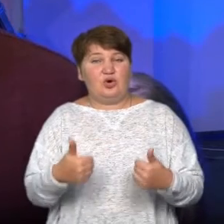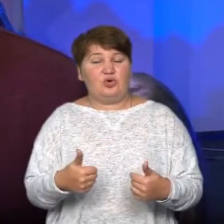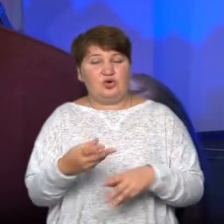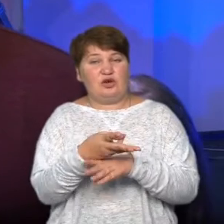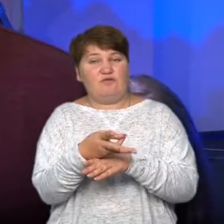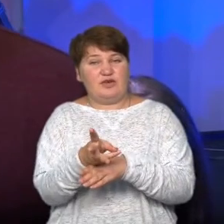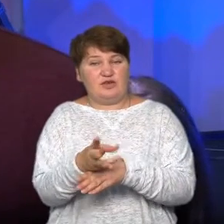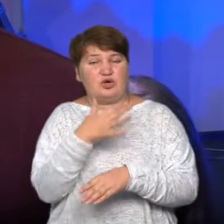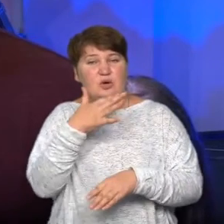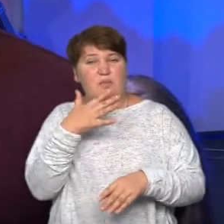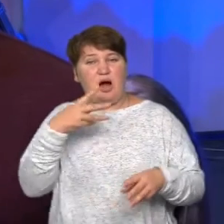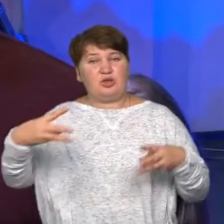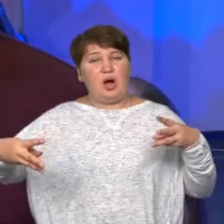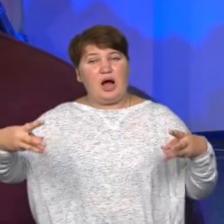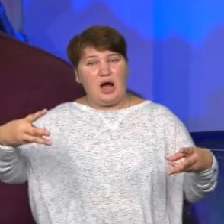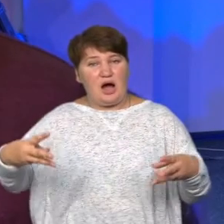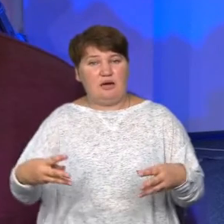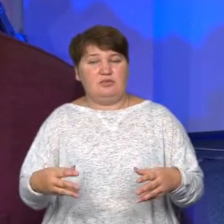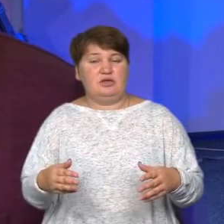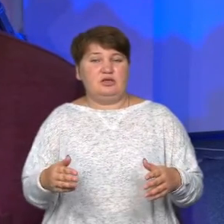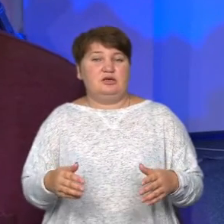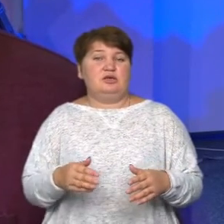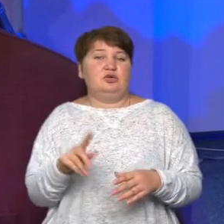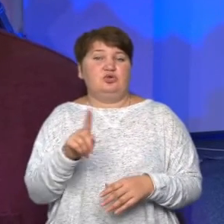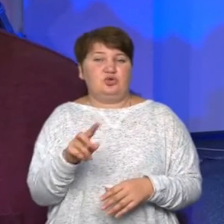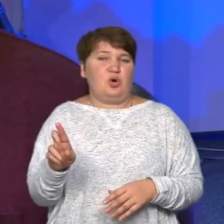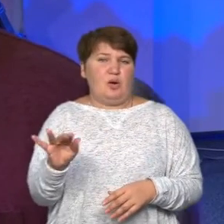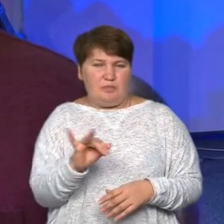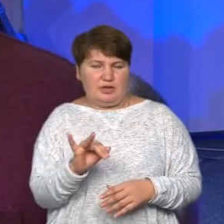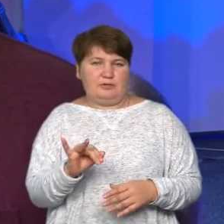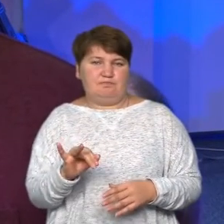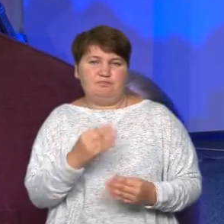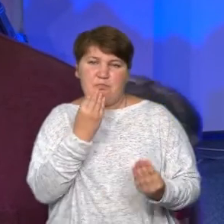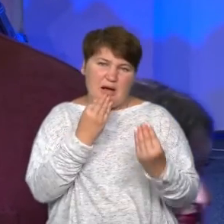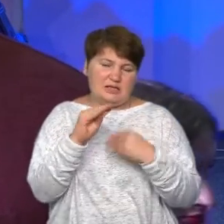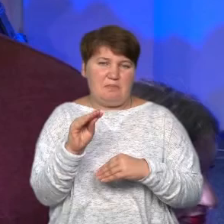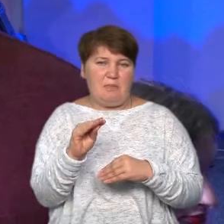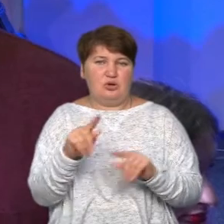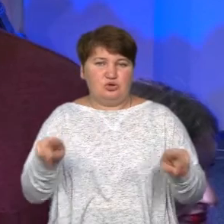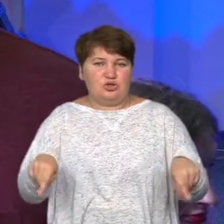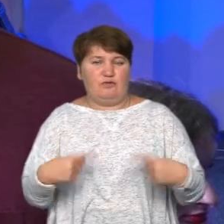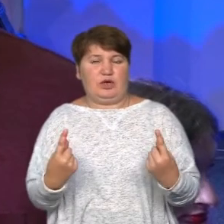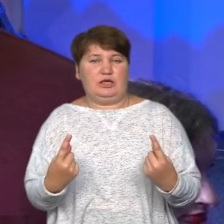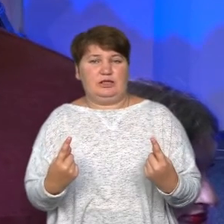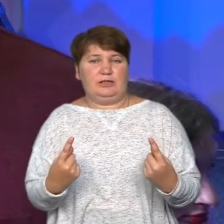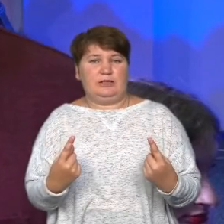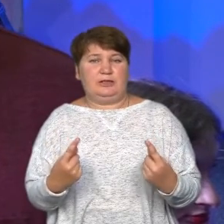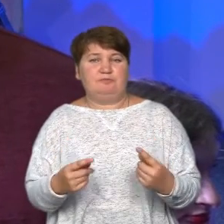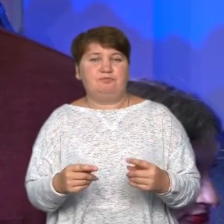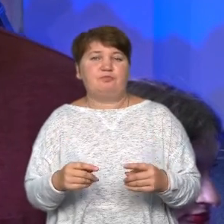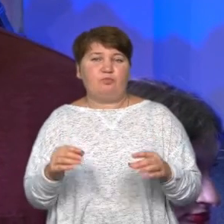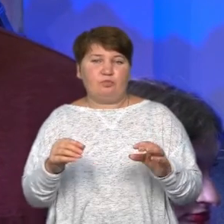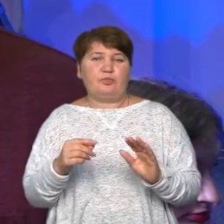камер, через крупні плани і загальні плани, щоб максимально створити об'ємне і повноцінне